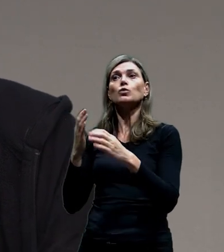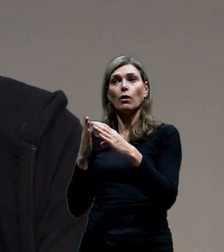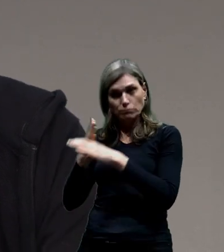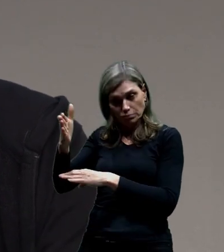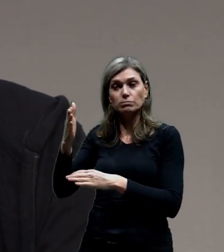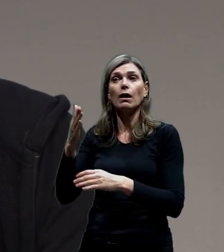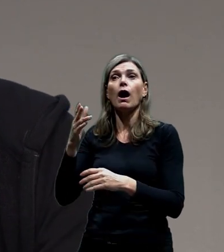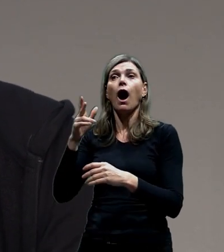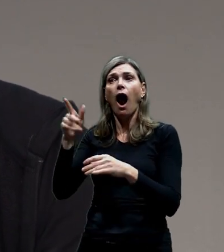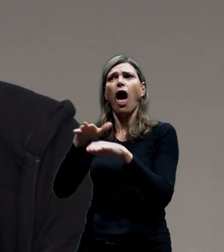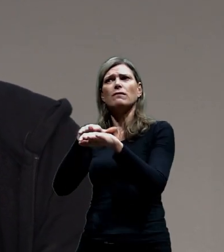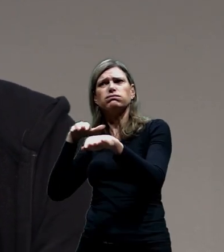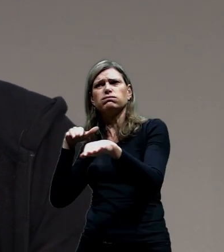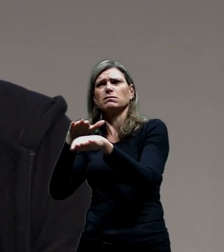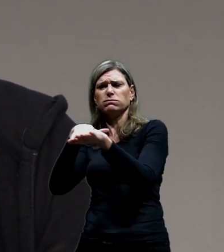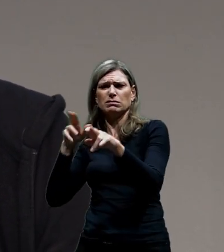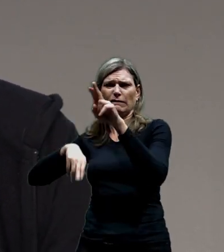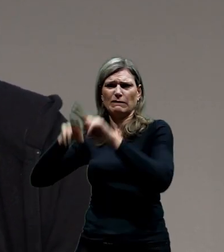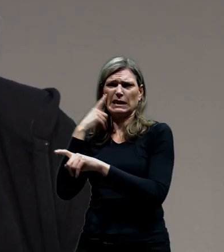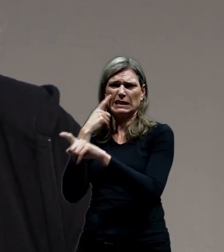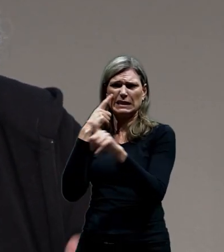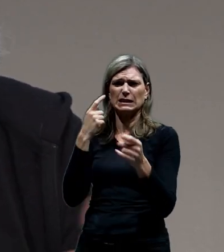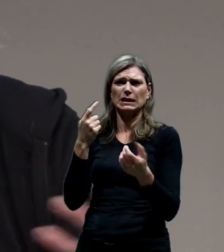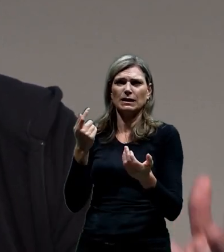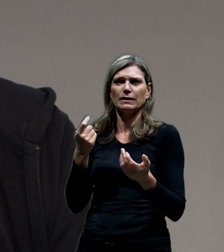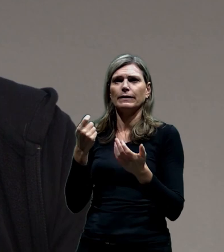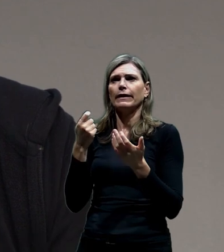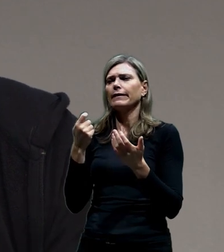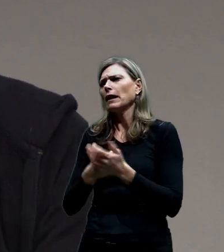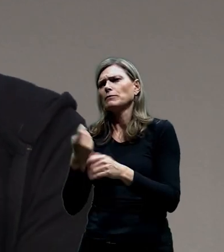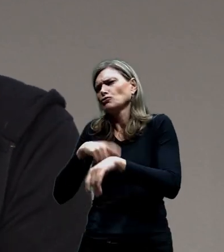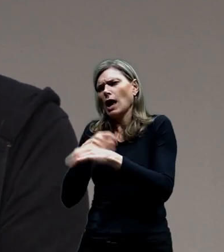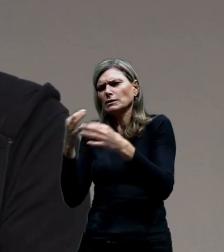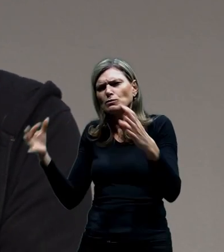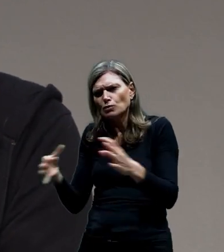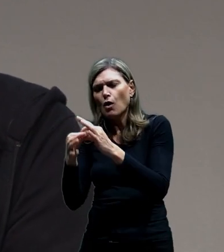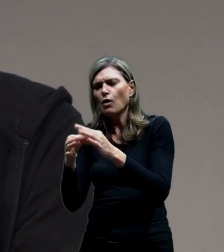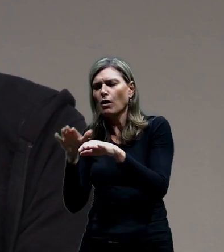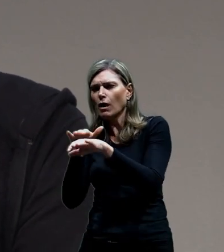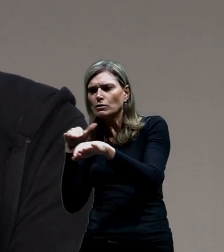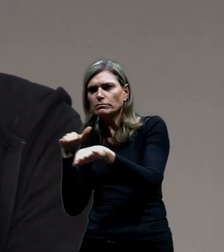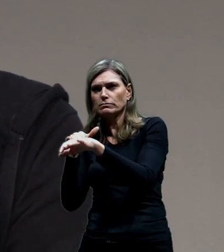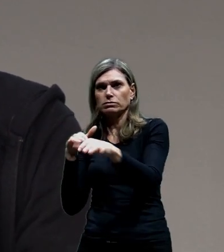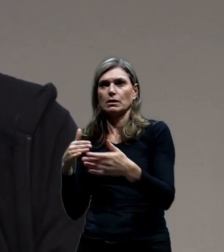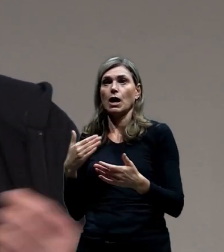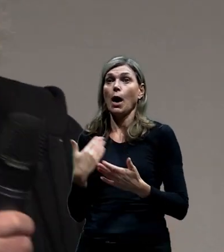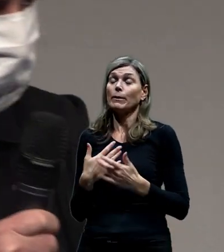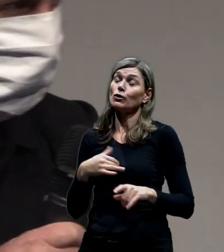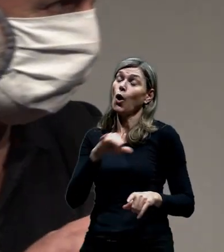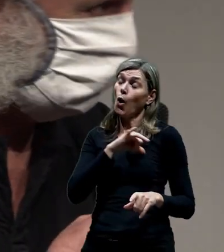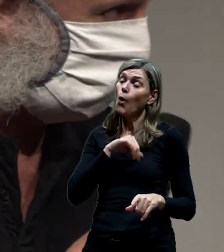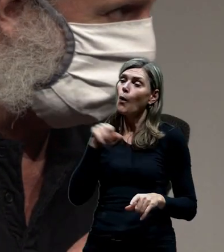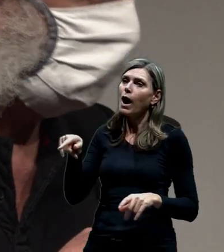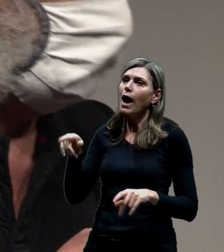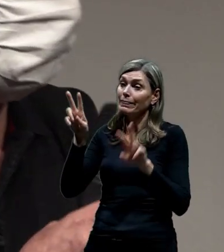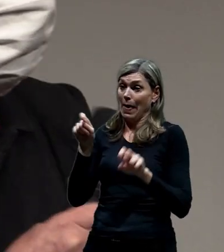Ano, ale pak jsou tam tady ty okamžiky, kdy vlastně vznikají ty kongesce a podobně. A mně by to třeba přišlo vlastně tohleto zajímavé zkoumat,